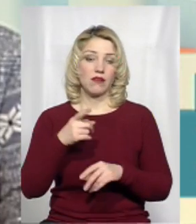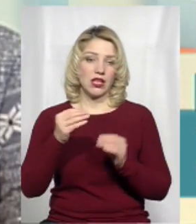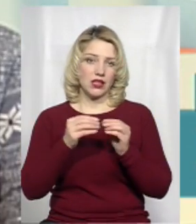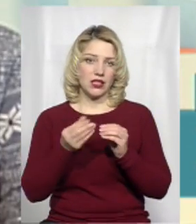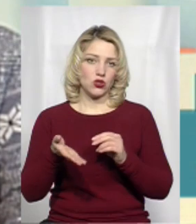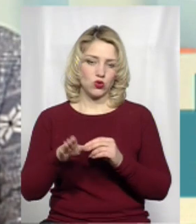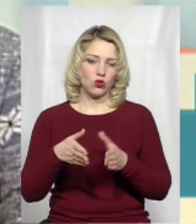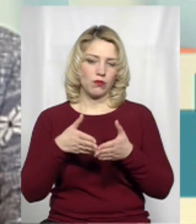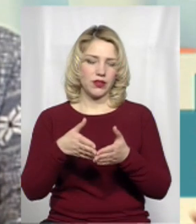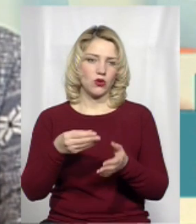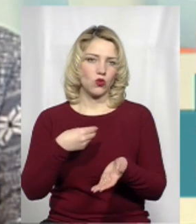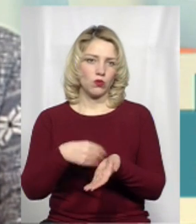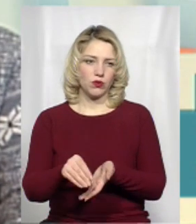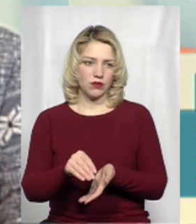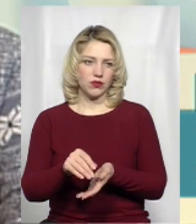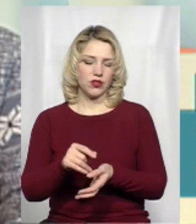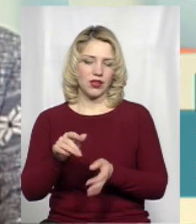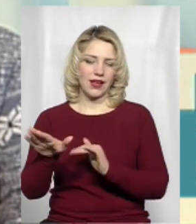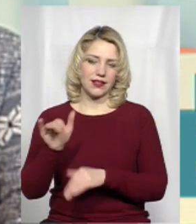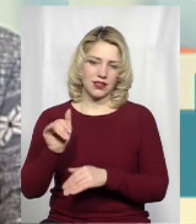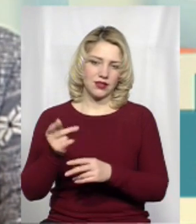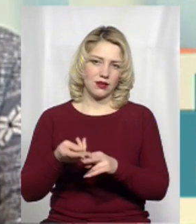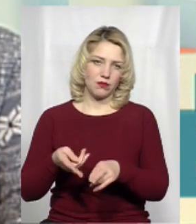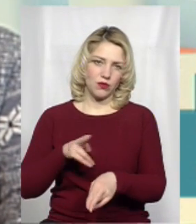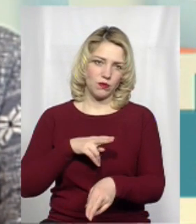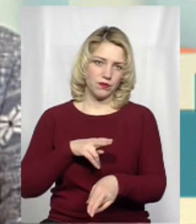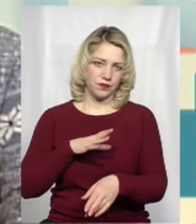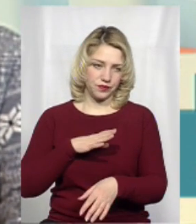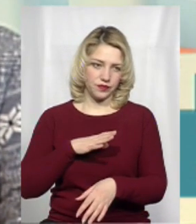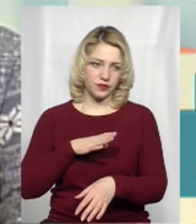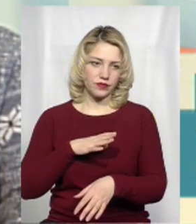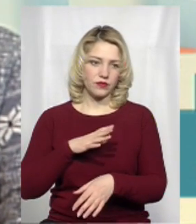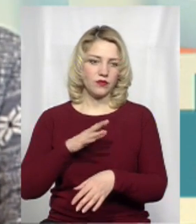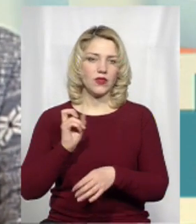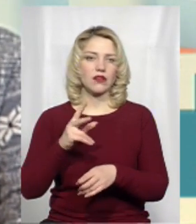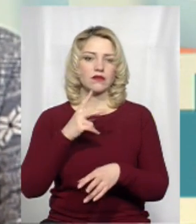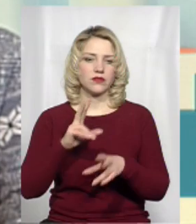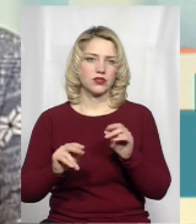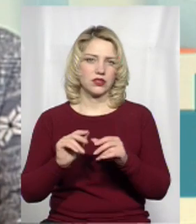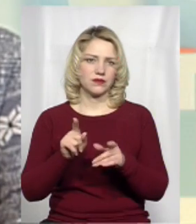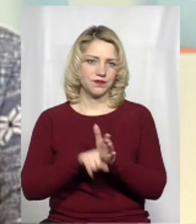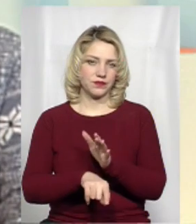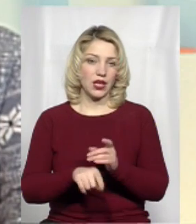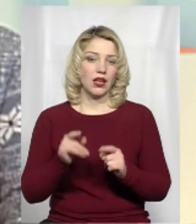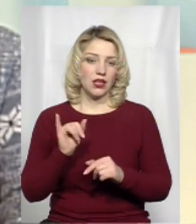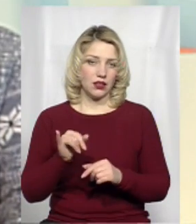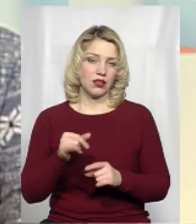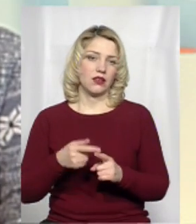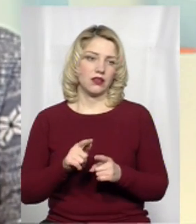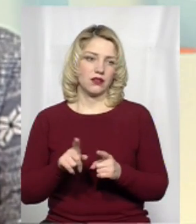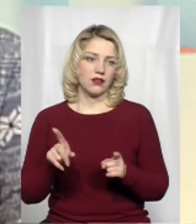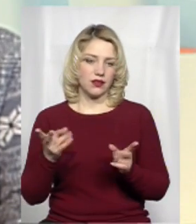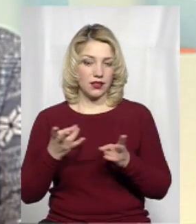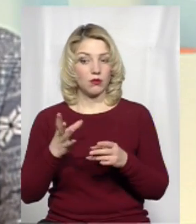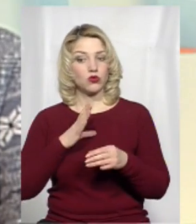байдарок придбав в нульовий кредит, половину з якого йому пробачили. Тобто, нам треба, напевно, щоб держава такі цільові